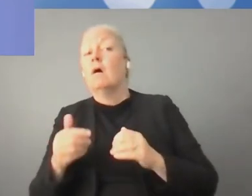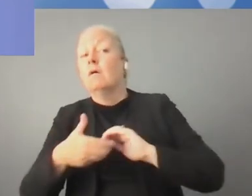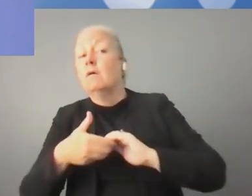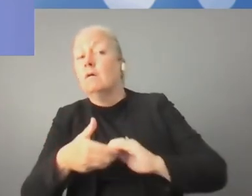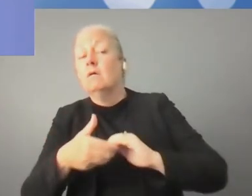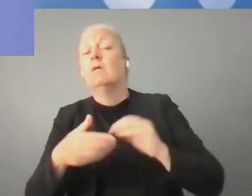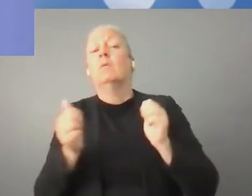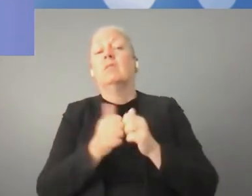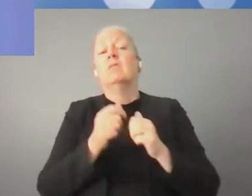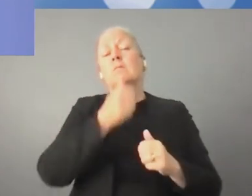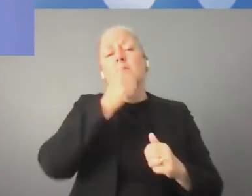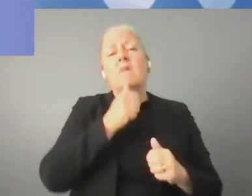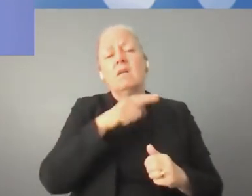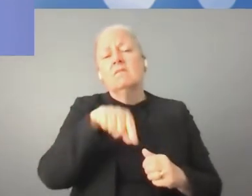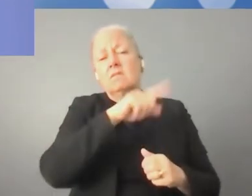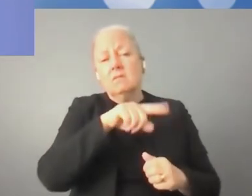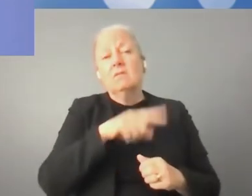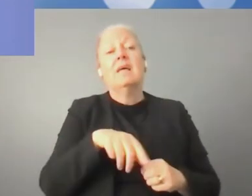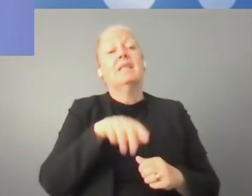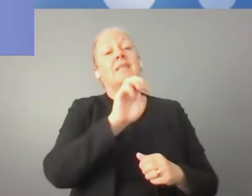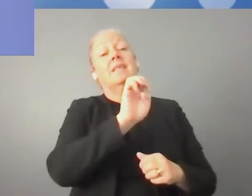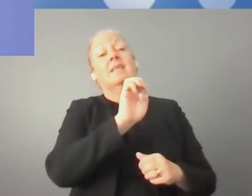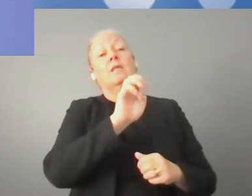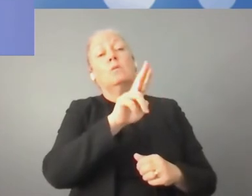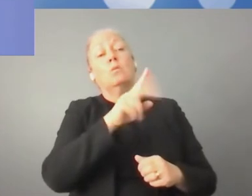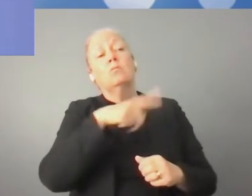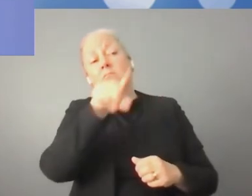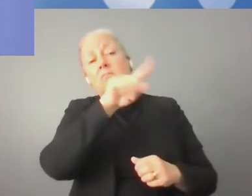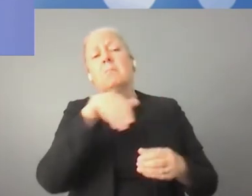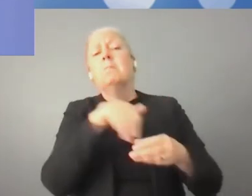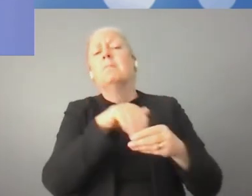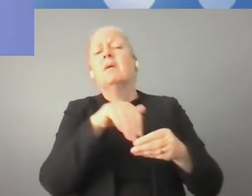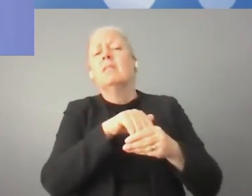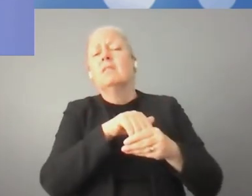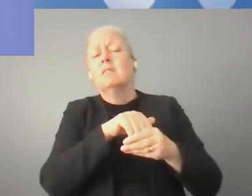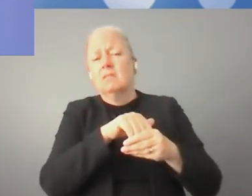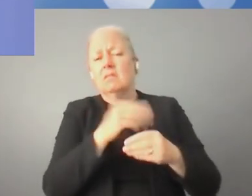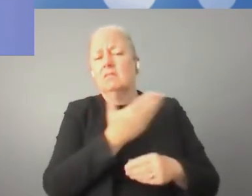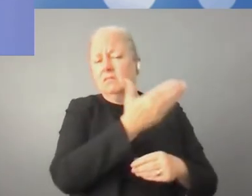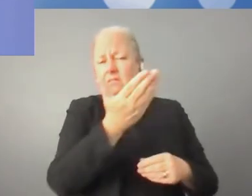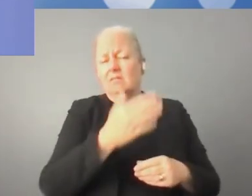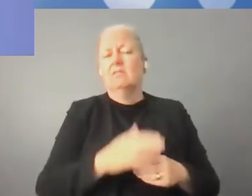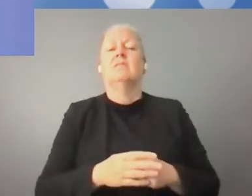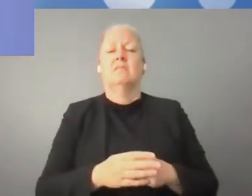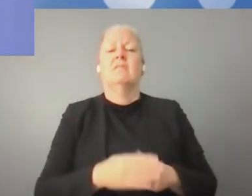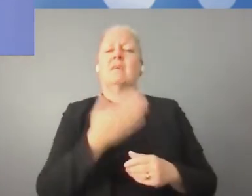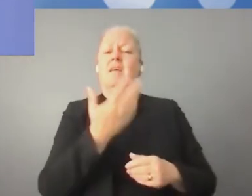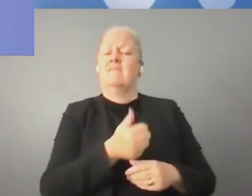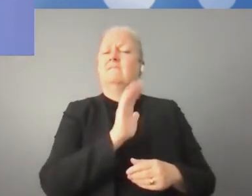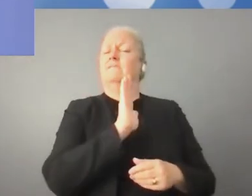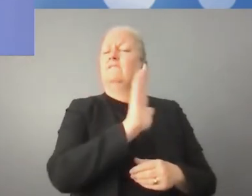francki przemysł kapitału ryzyka, wysokiego, chciała było interwencji państwa. Natomiast państwo nie stało się capital riskerem.